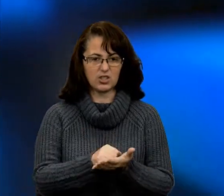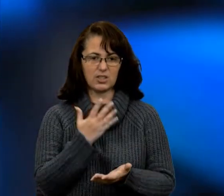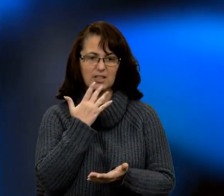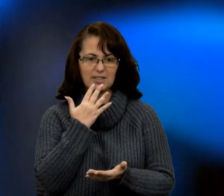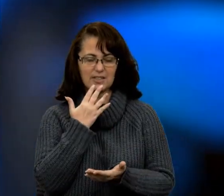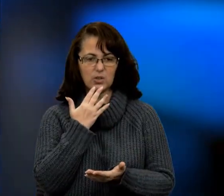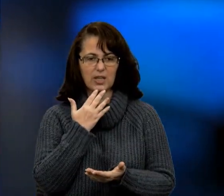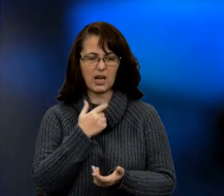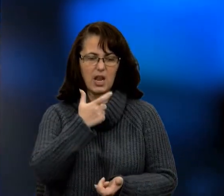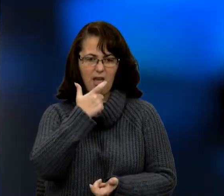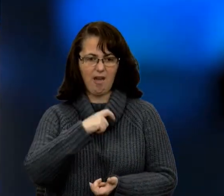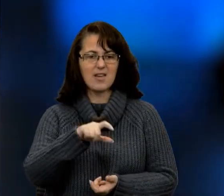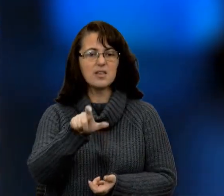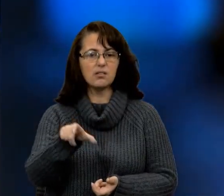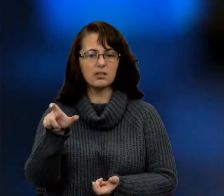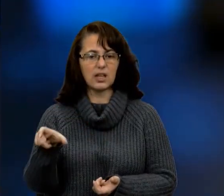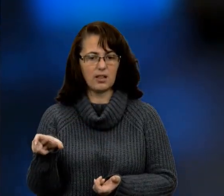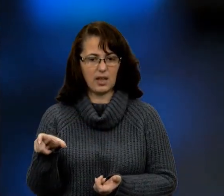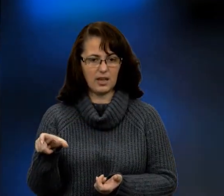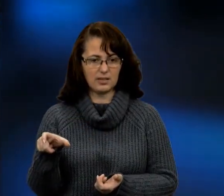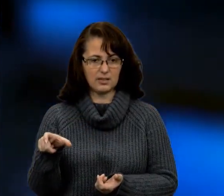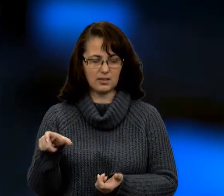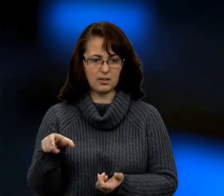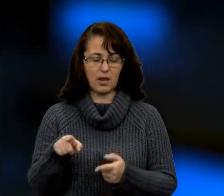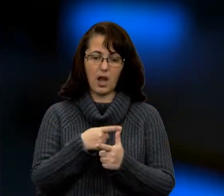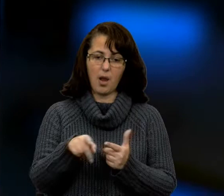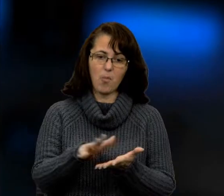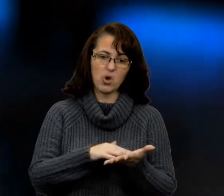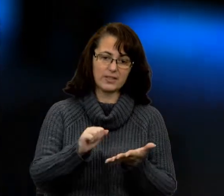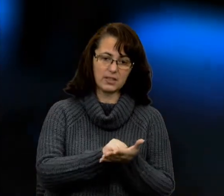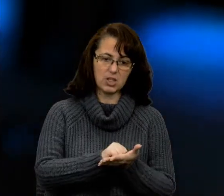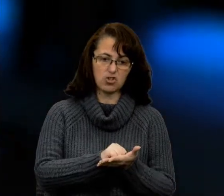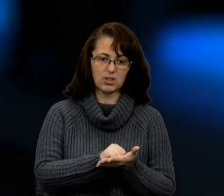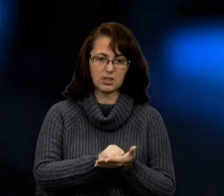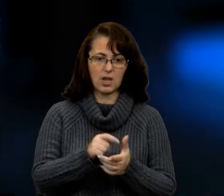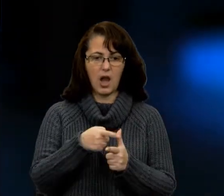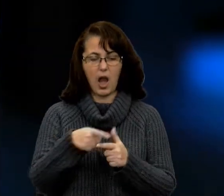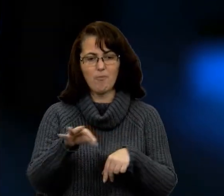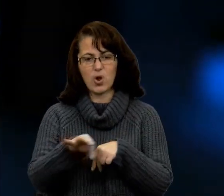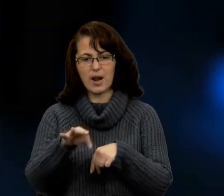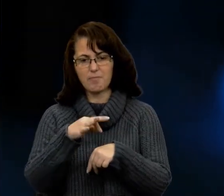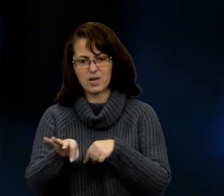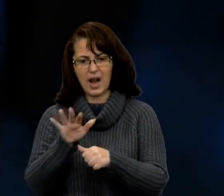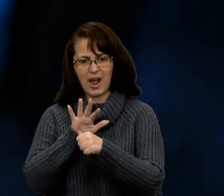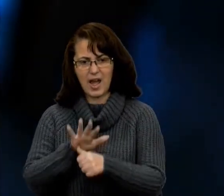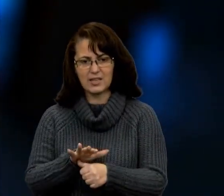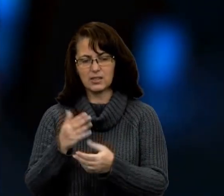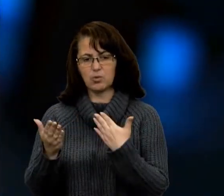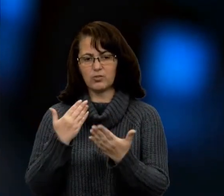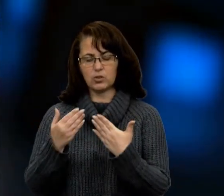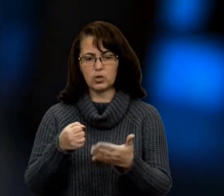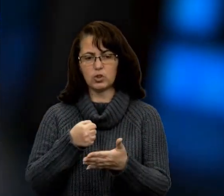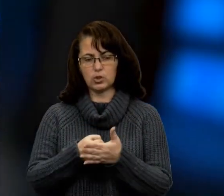інтелігенції. Або знищення її, або репресії по відношенню до